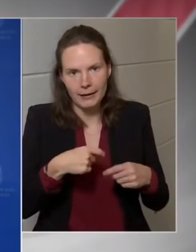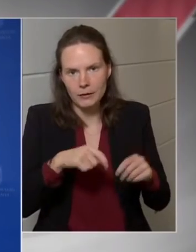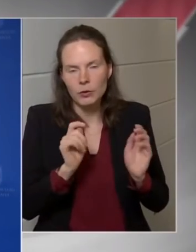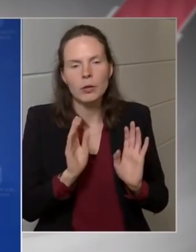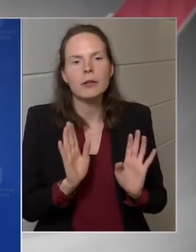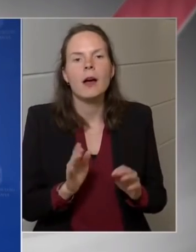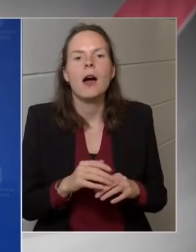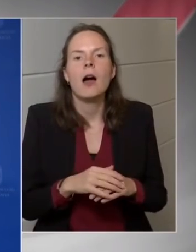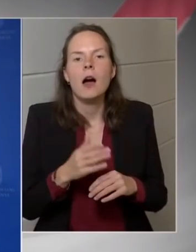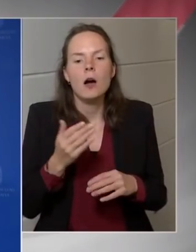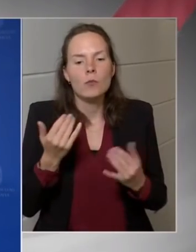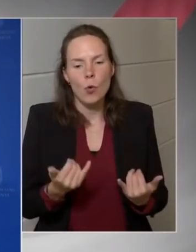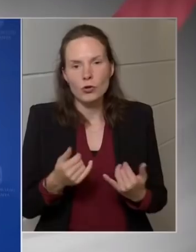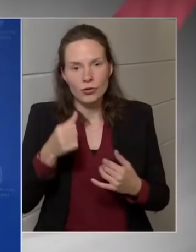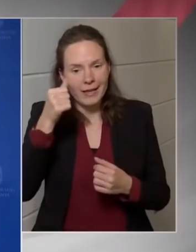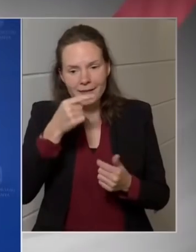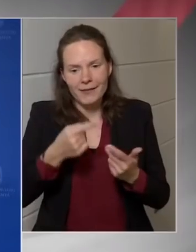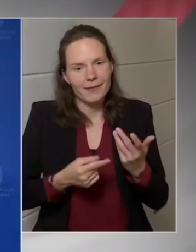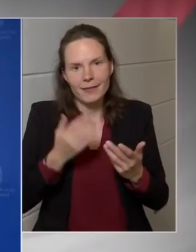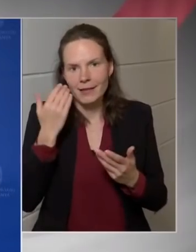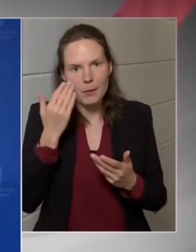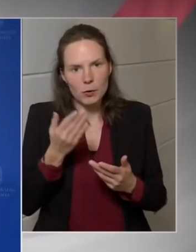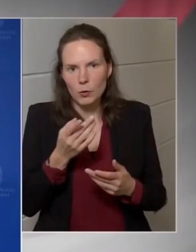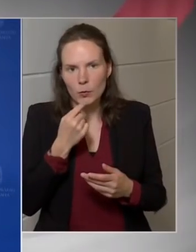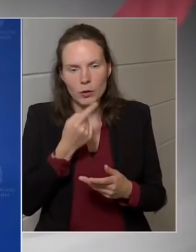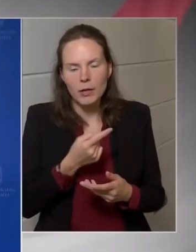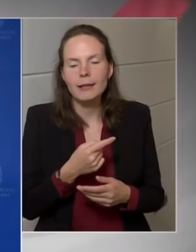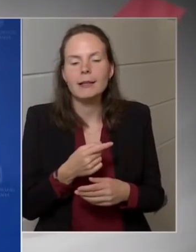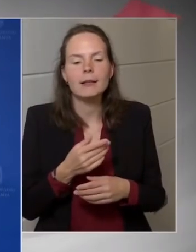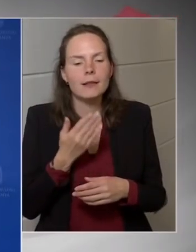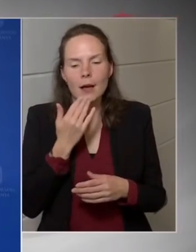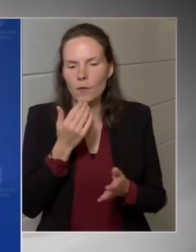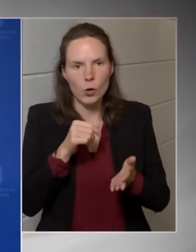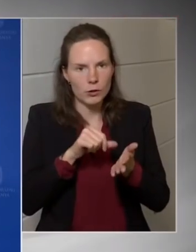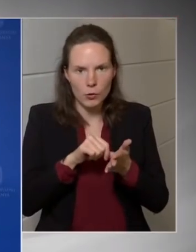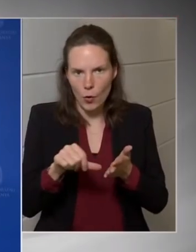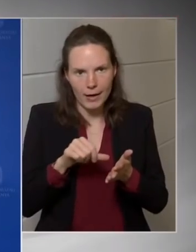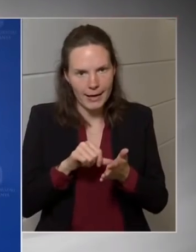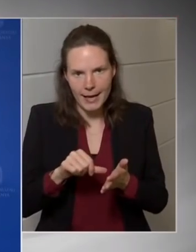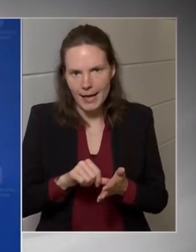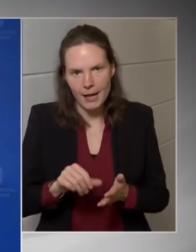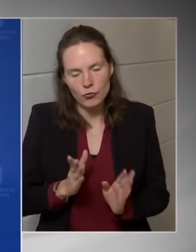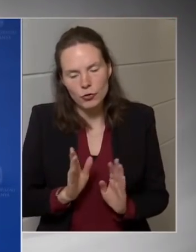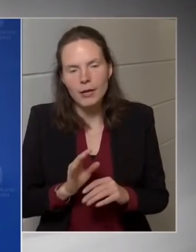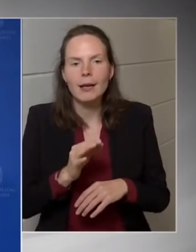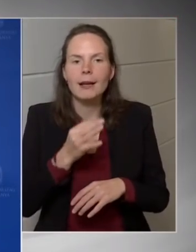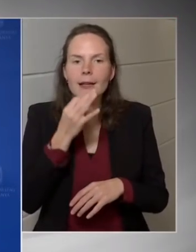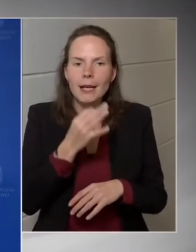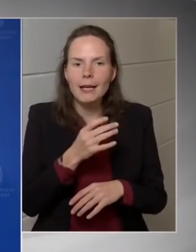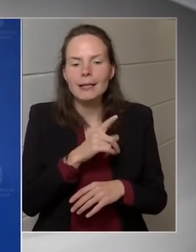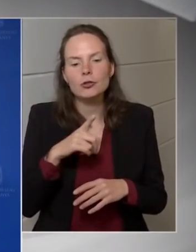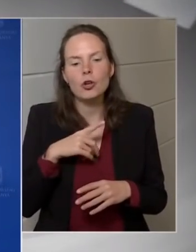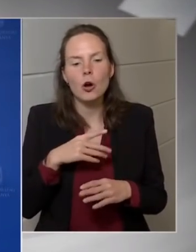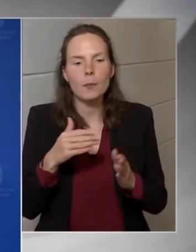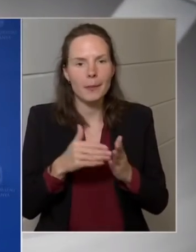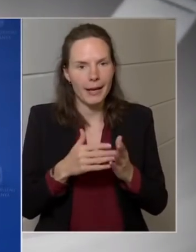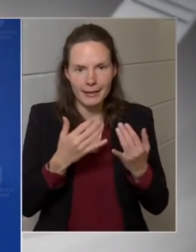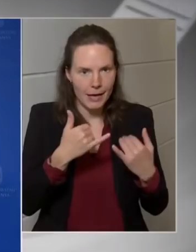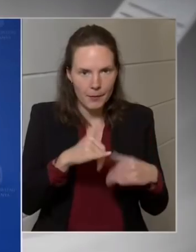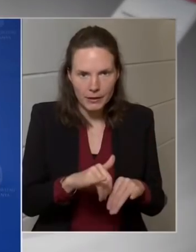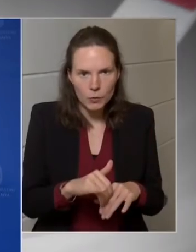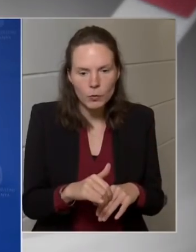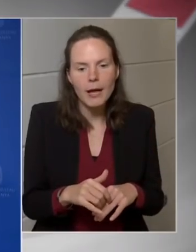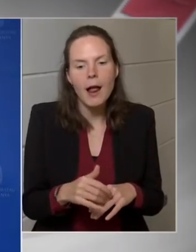végleges lista, akkor ezt meg tudjuk mondani. Meg egyszer mondom, nem töröltünk egyetlen egy beruházást sem. A kérdés az az, hogy ami még nem indult el, és 23